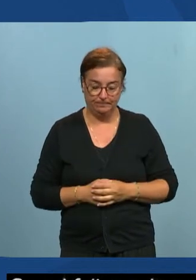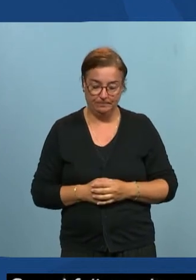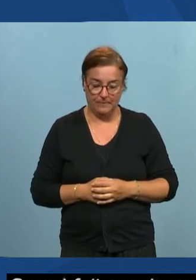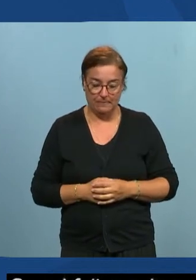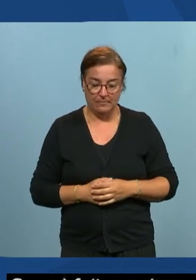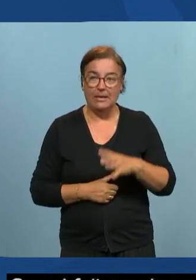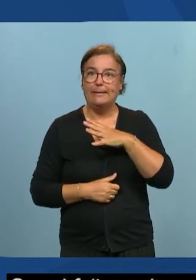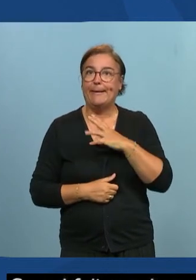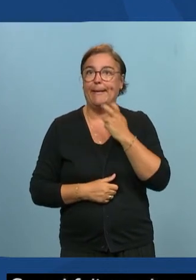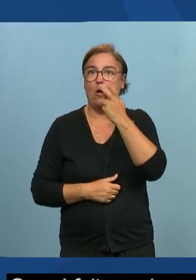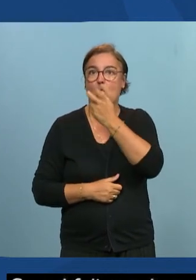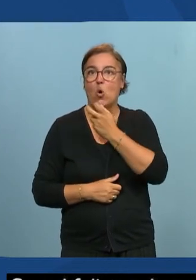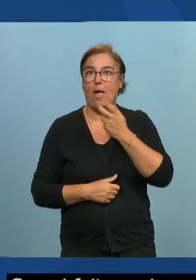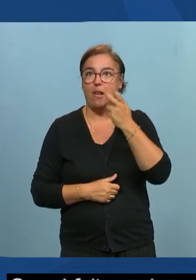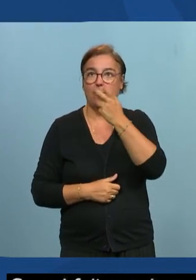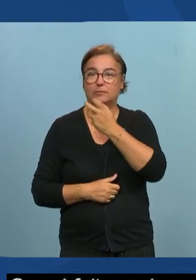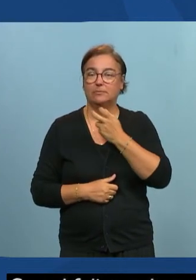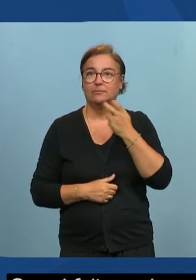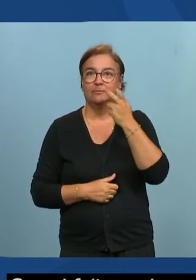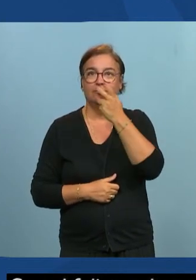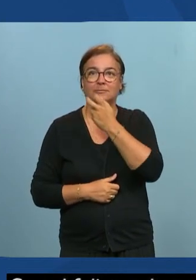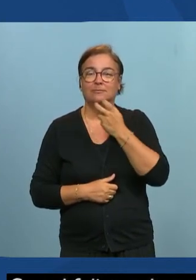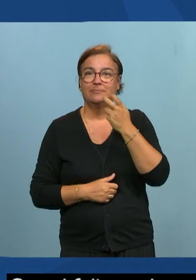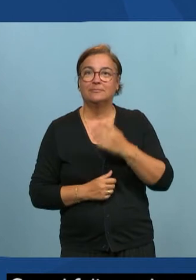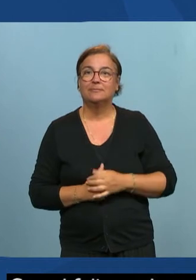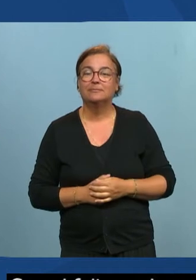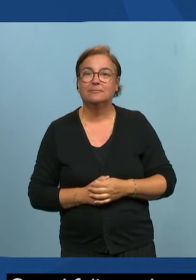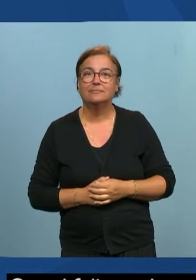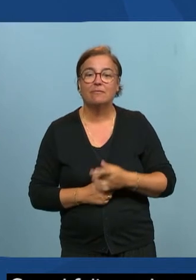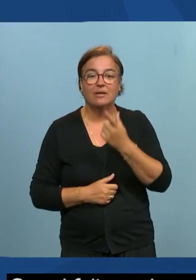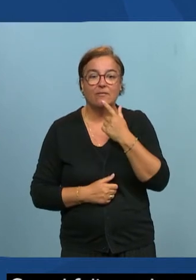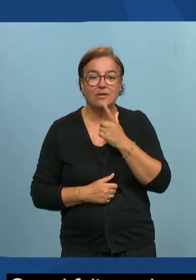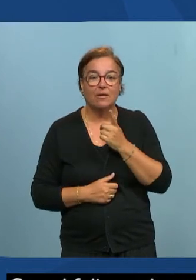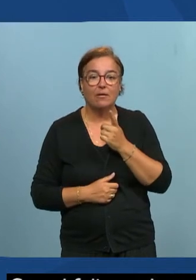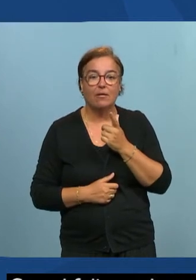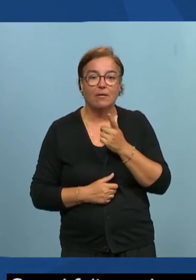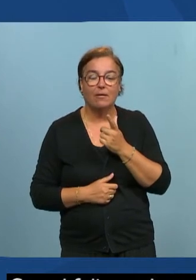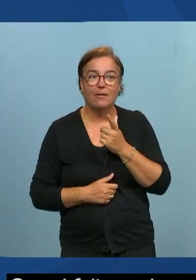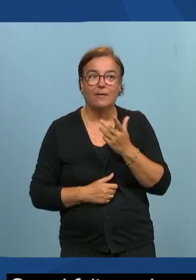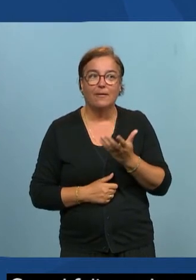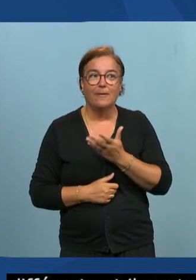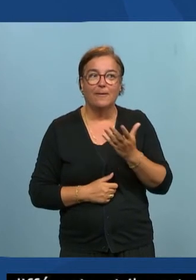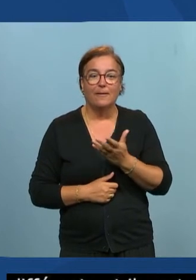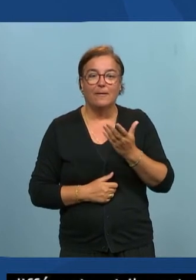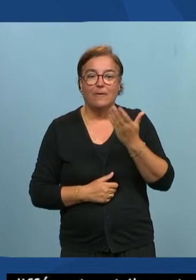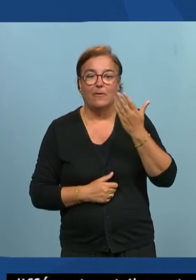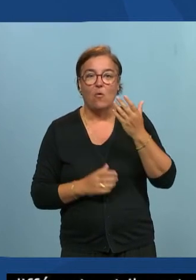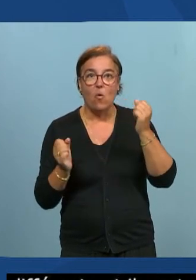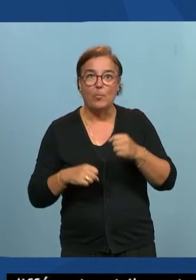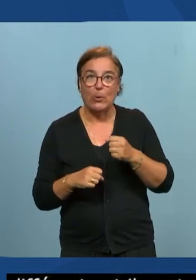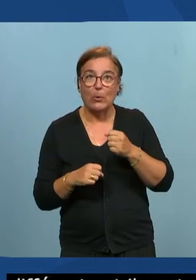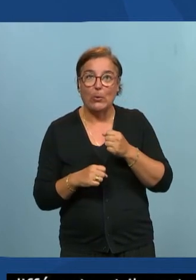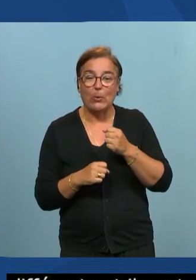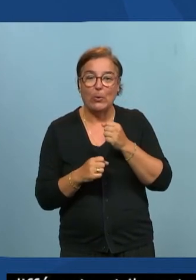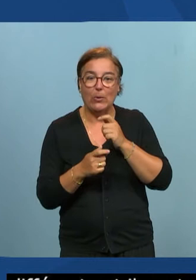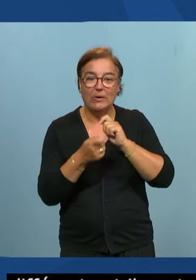l'oral c'est-à-dire qu'on peut communiquer normalement entre vous et moi dont on s'est parlé une